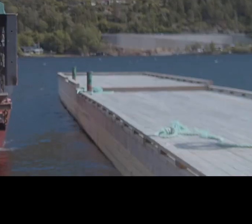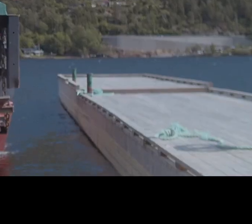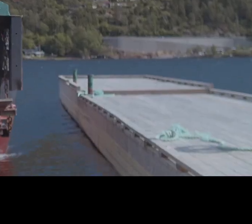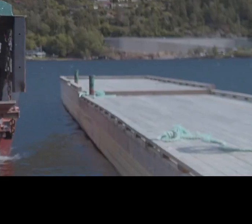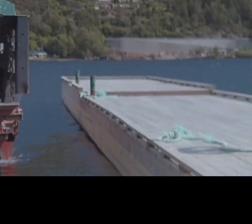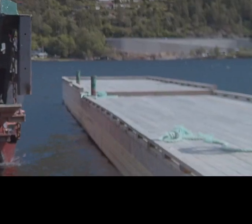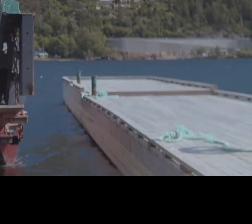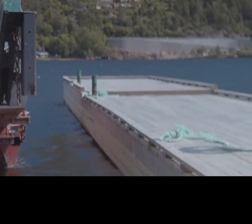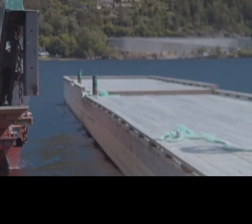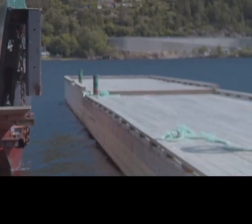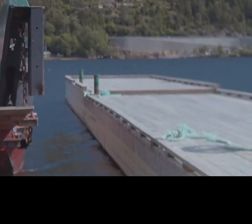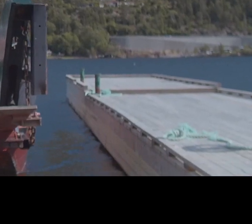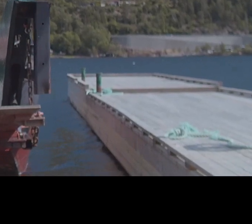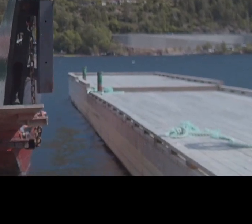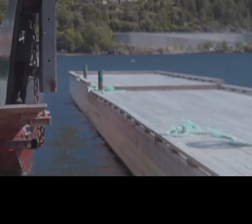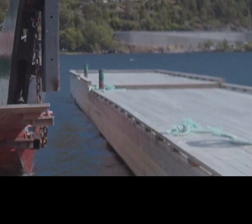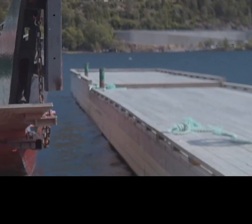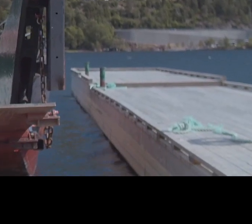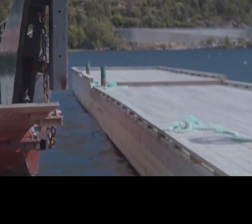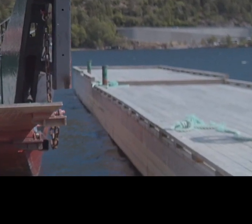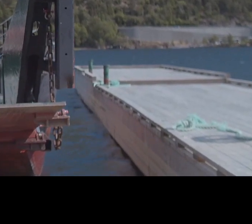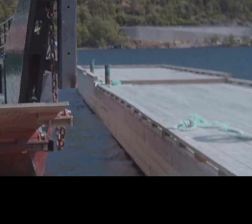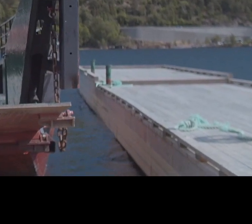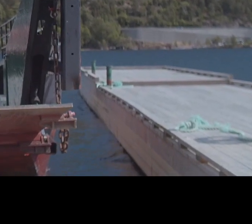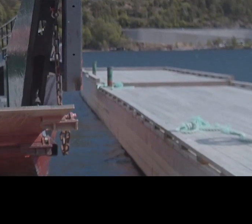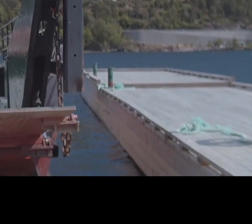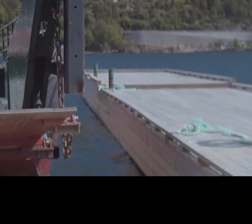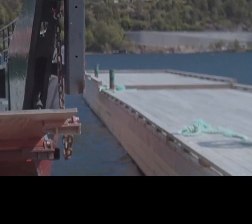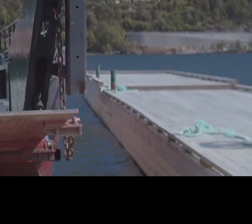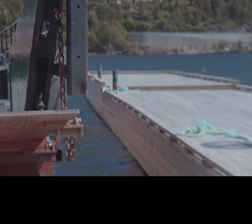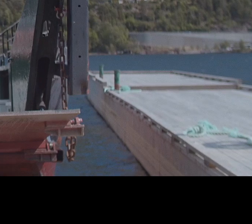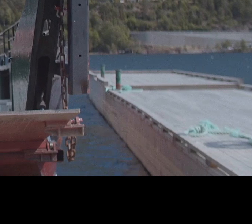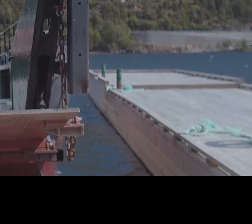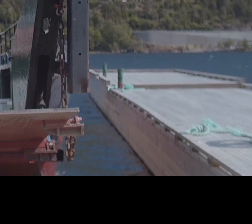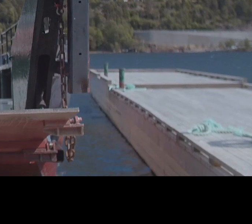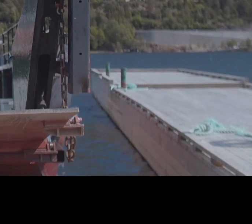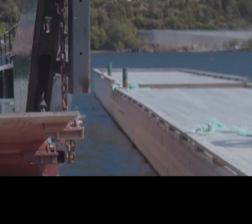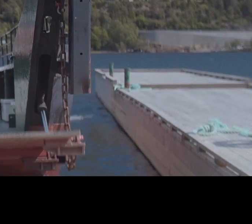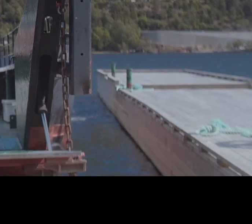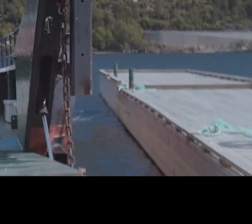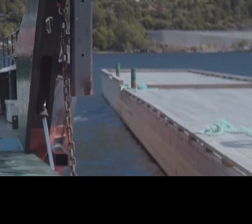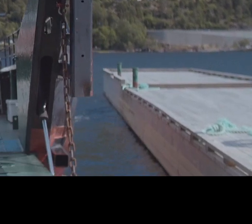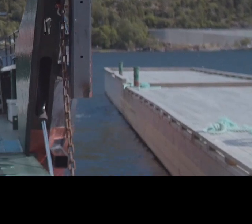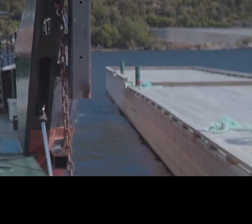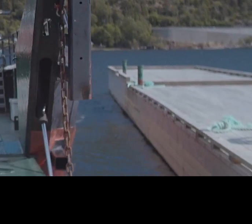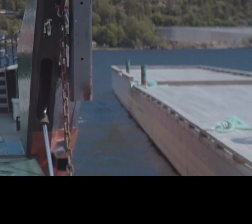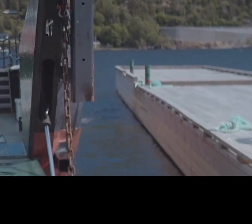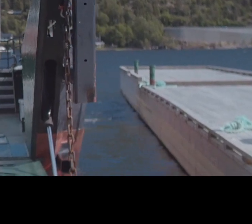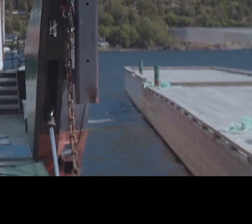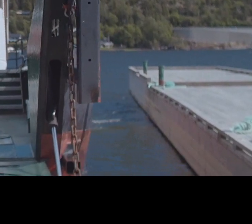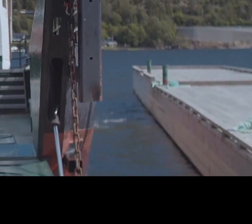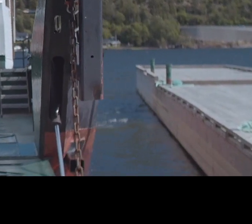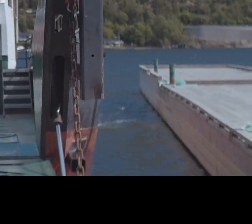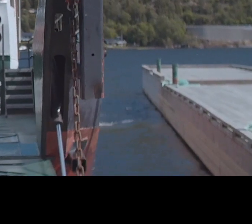our way of interpreting how to prevent terror, how to prevent extremism, how to fight